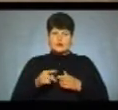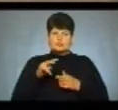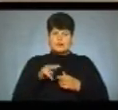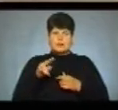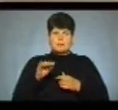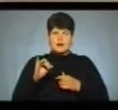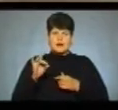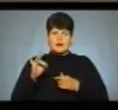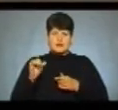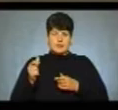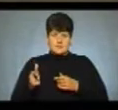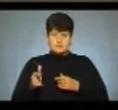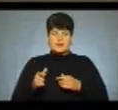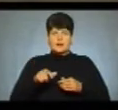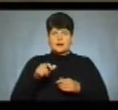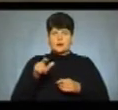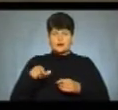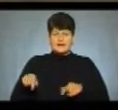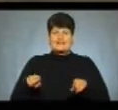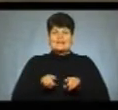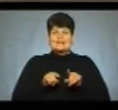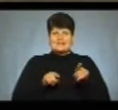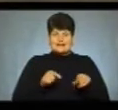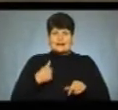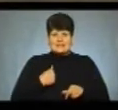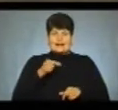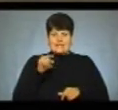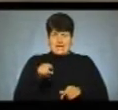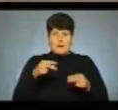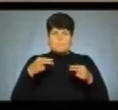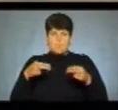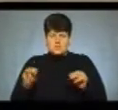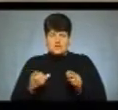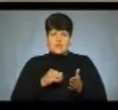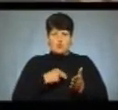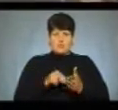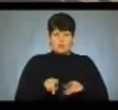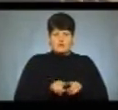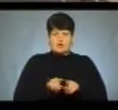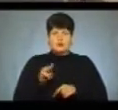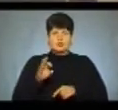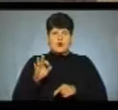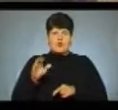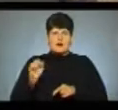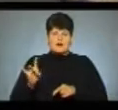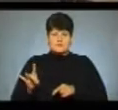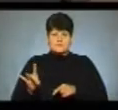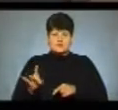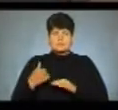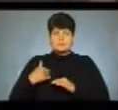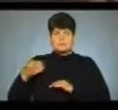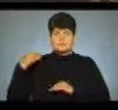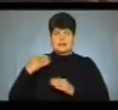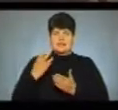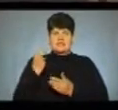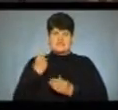Пиріг. Людей таких, як ти і я, продають та купують наш товар. За моєю спиною формуються дві